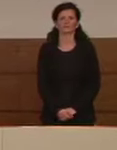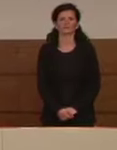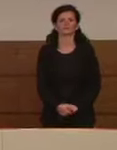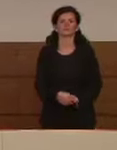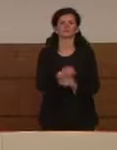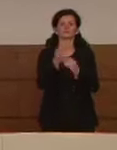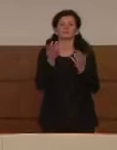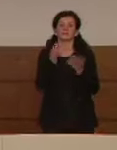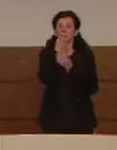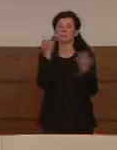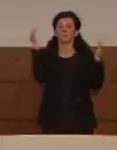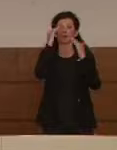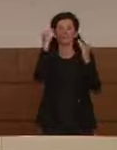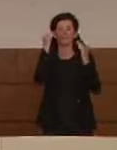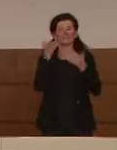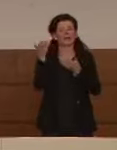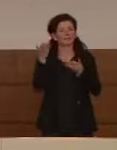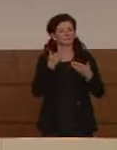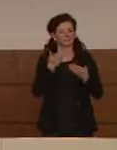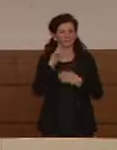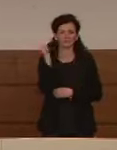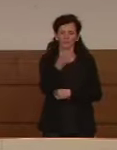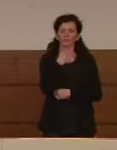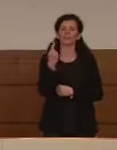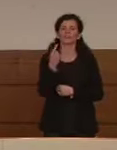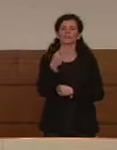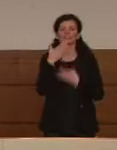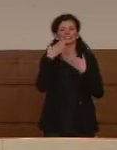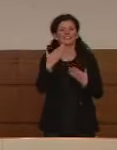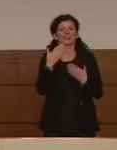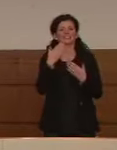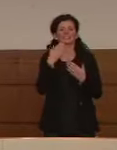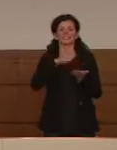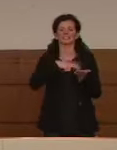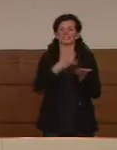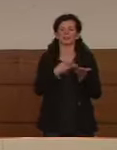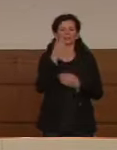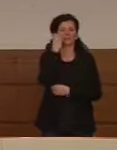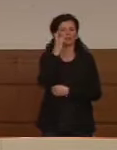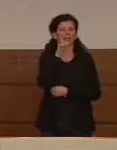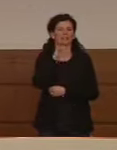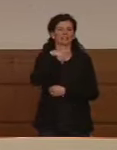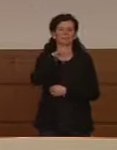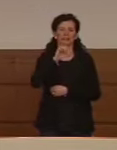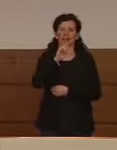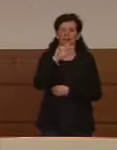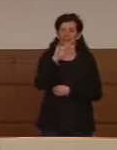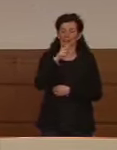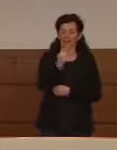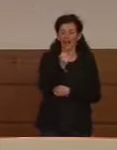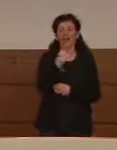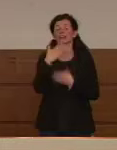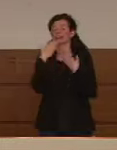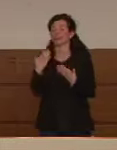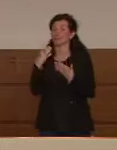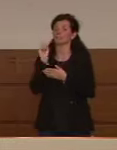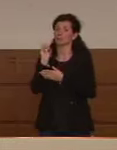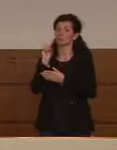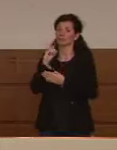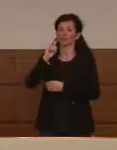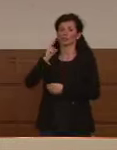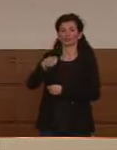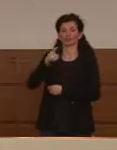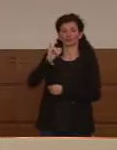Buonasera, ben trovati. Ringrazio Susanna Di Pietra che ancora oggi è con noi e il professor Gianni